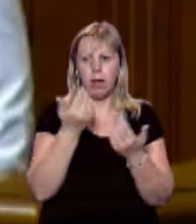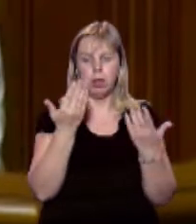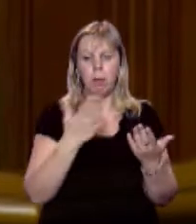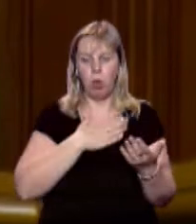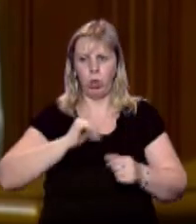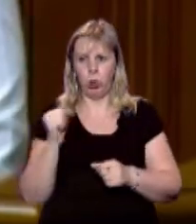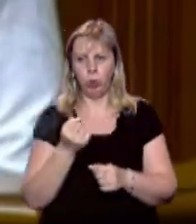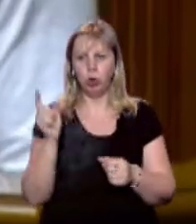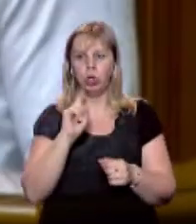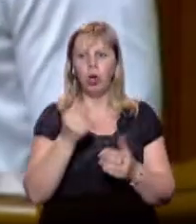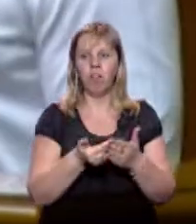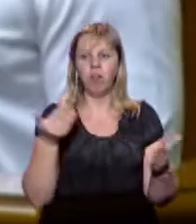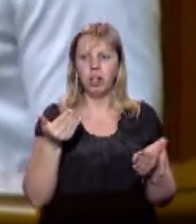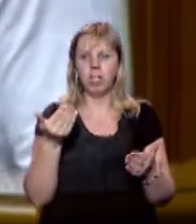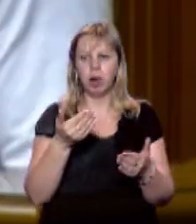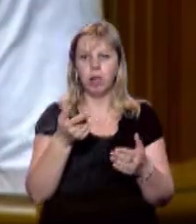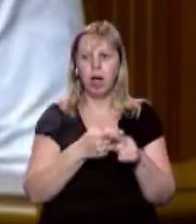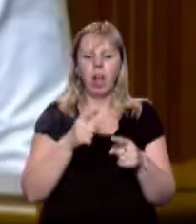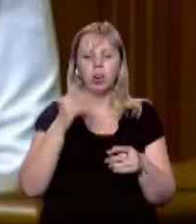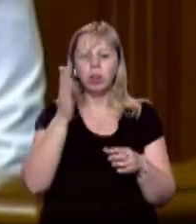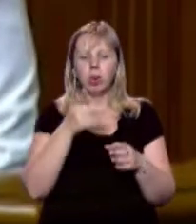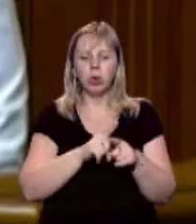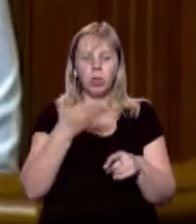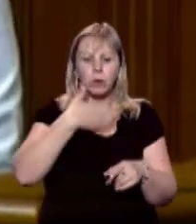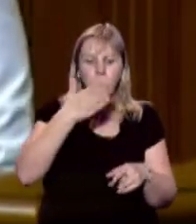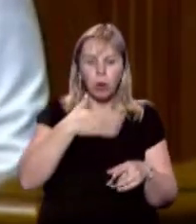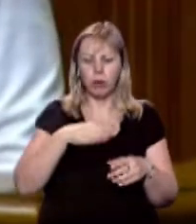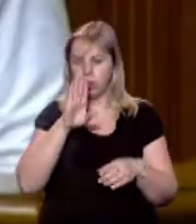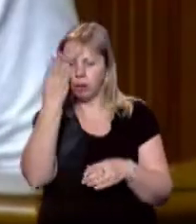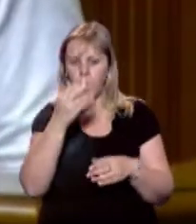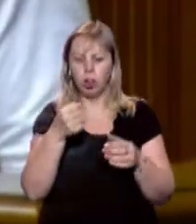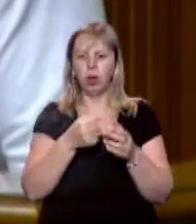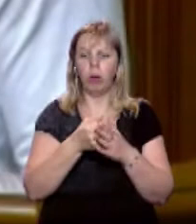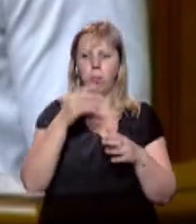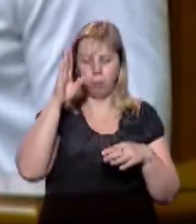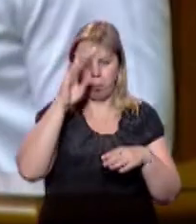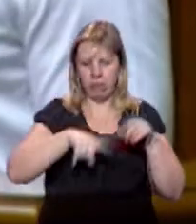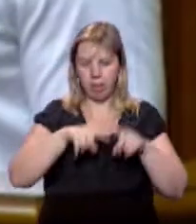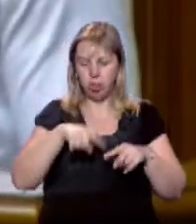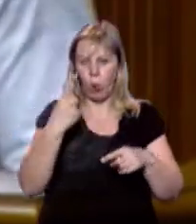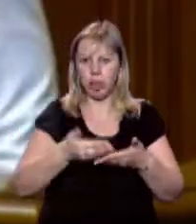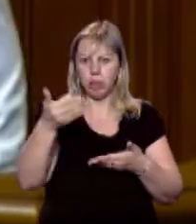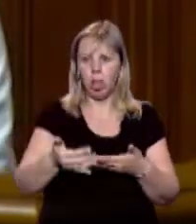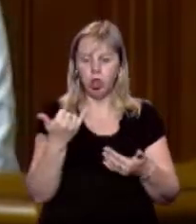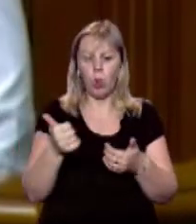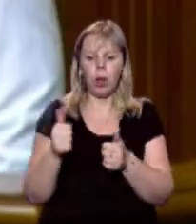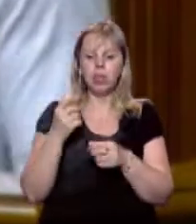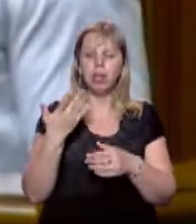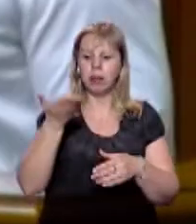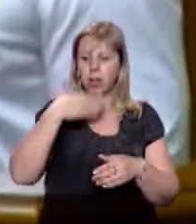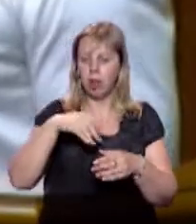мої друзі, що від доносів до зради батьківщини один крок. Сьогодні здав сусіда,